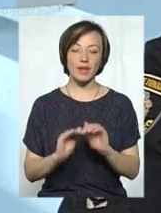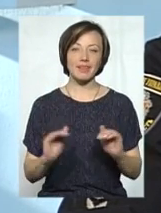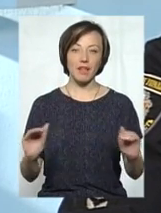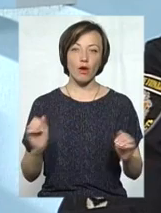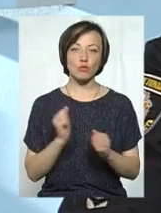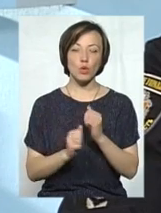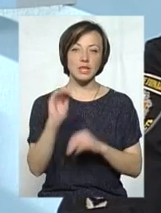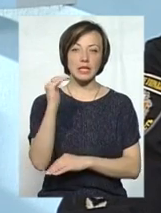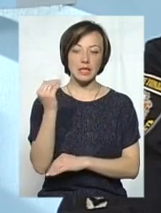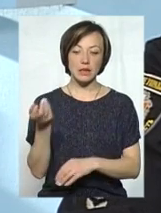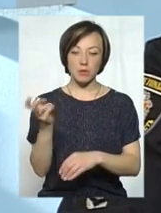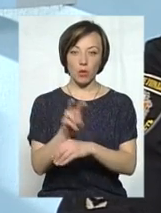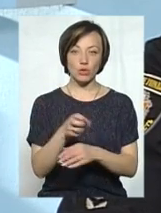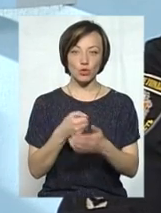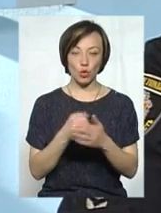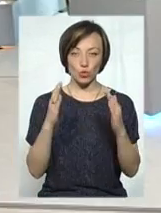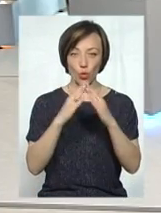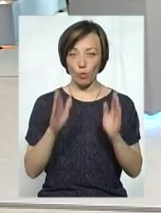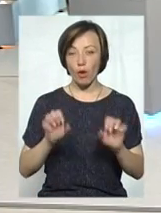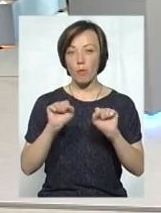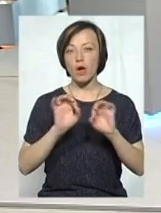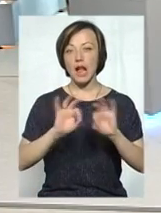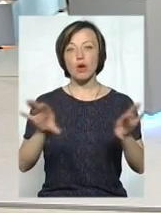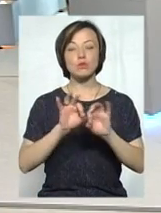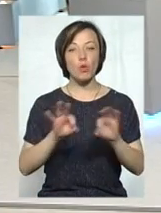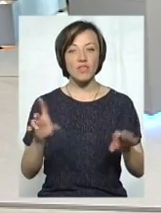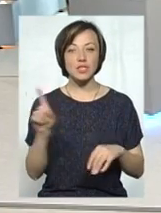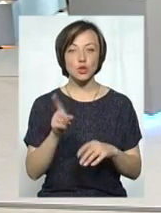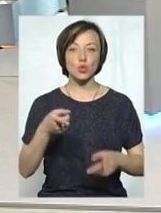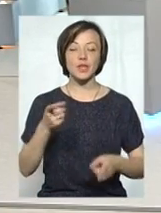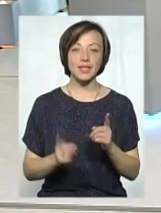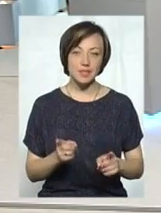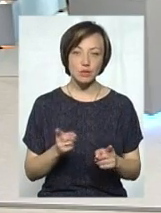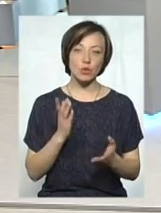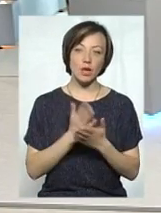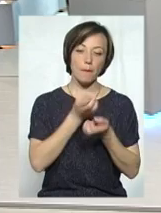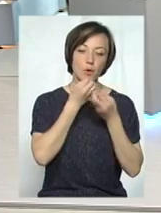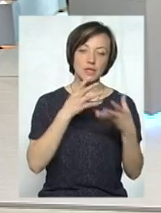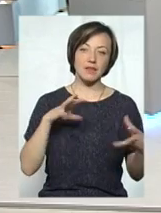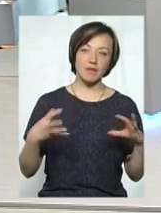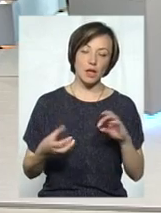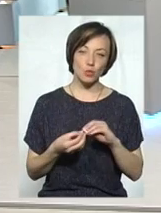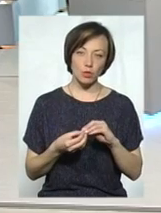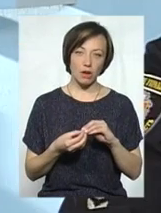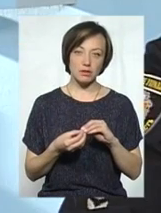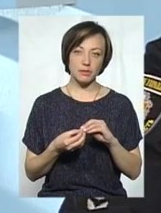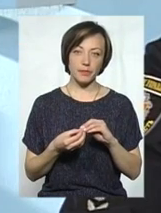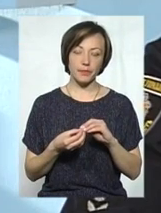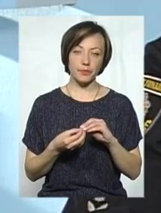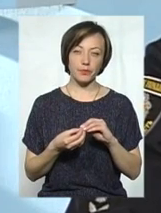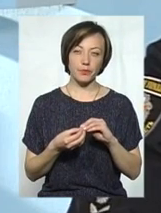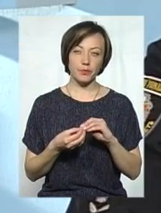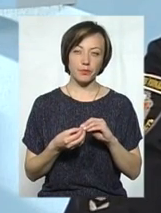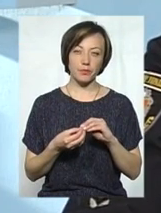кожна дитина, приходячи додому, могла розповісти про те, що дійсно є позитивний результат в